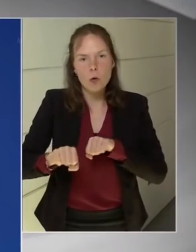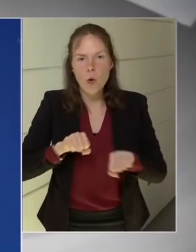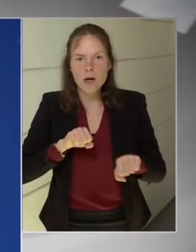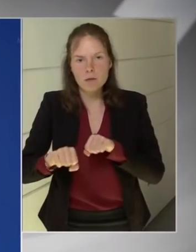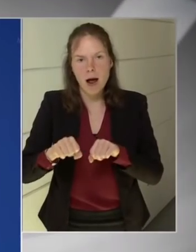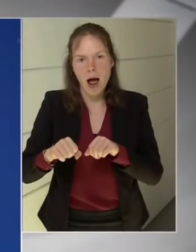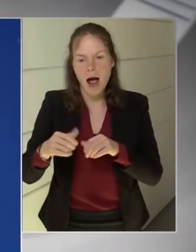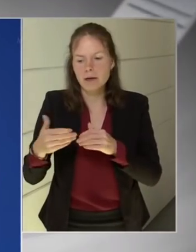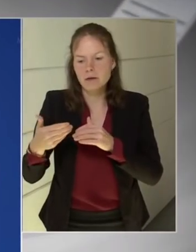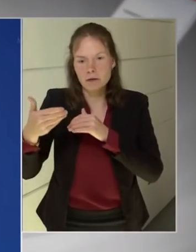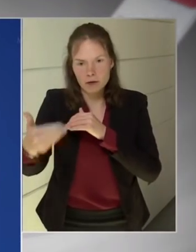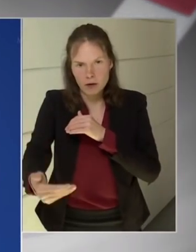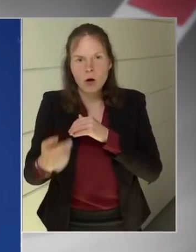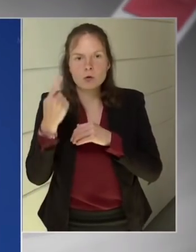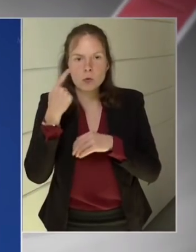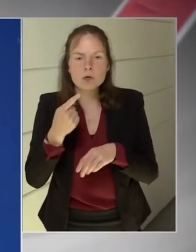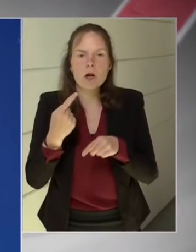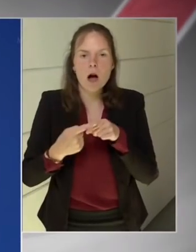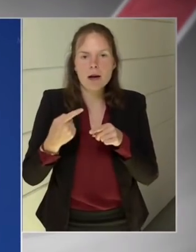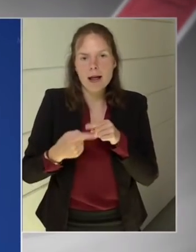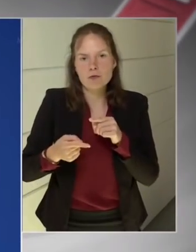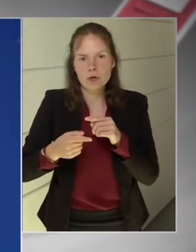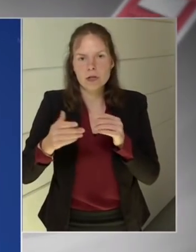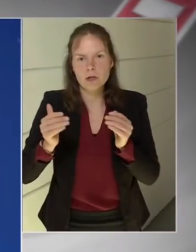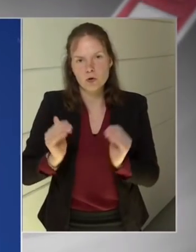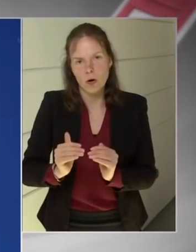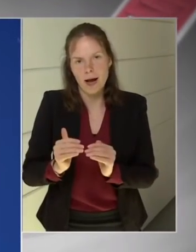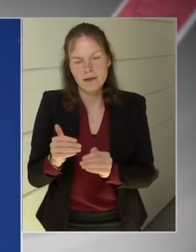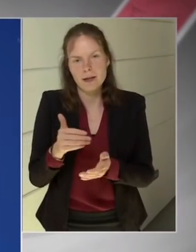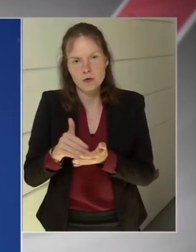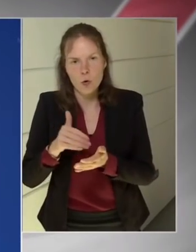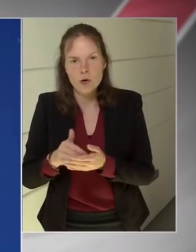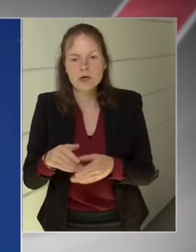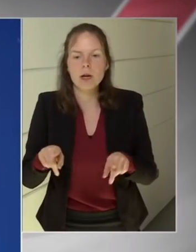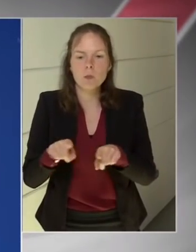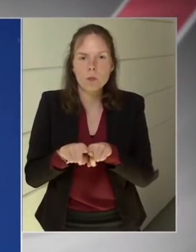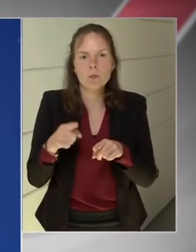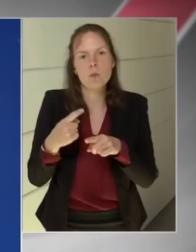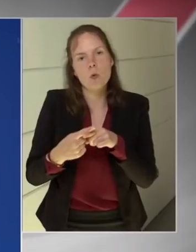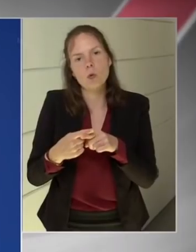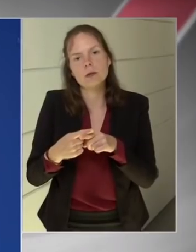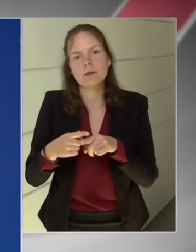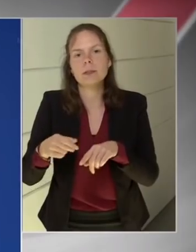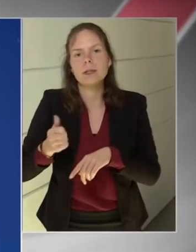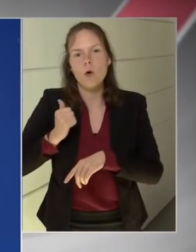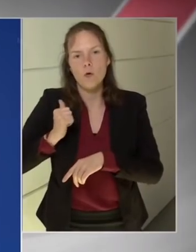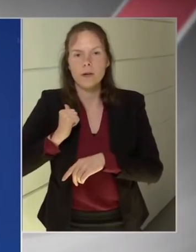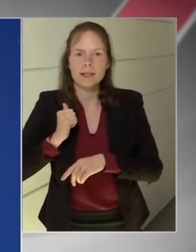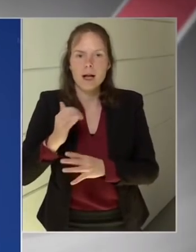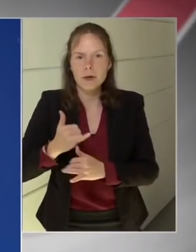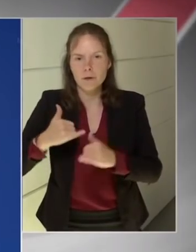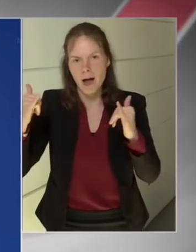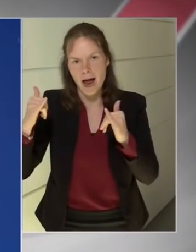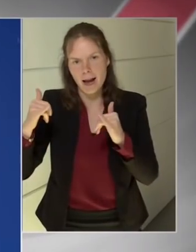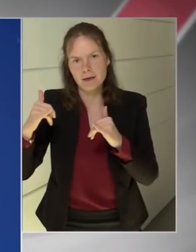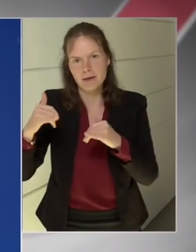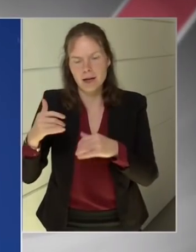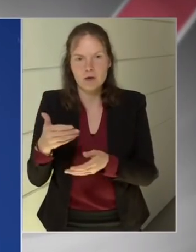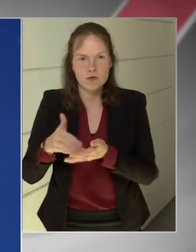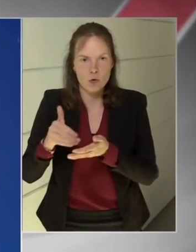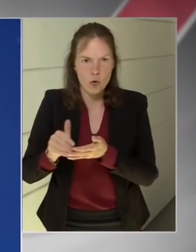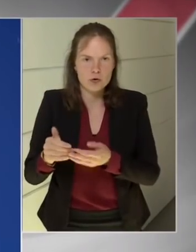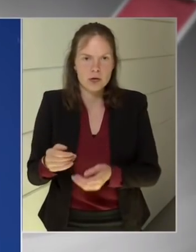kerülnek. Ezek az extra profit különadók biztosítják azt, hogy ezekből az alapokból a kormány hosszú távon a